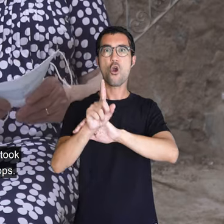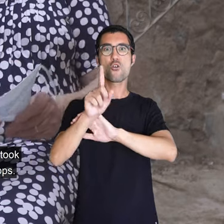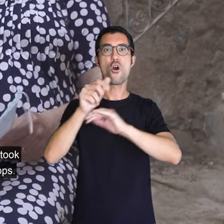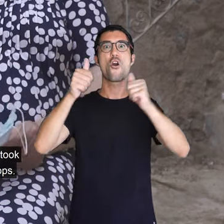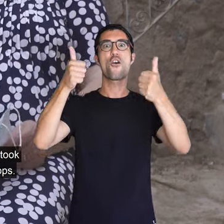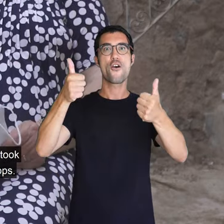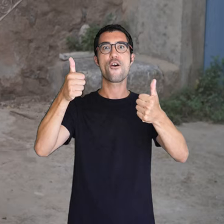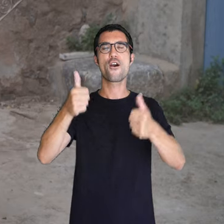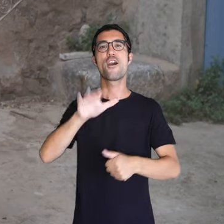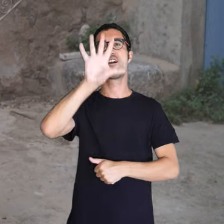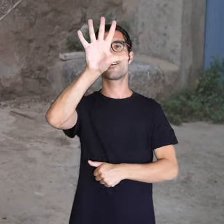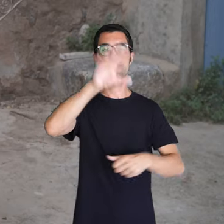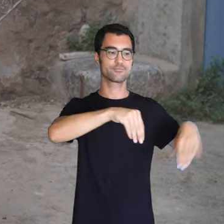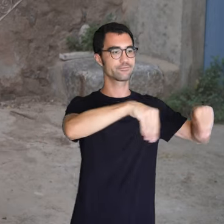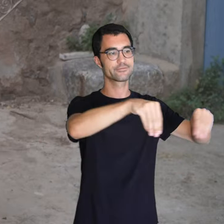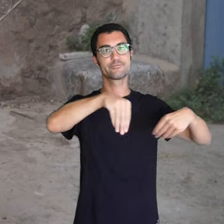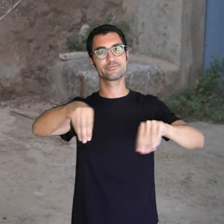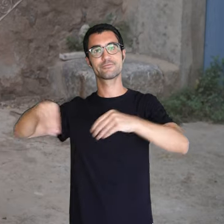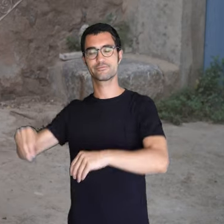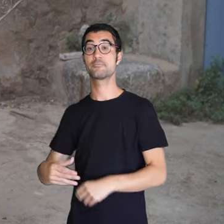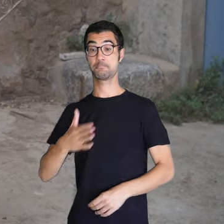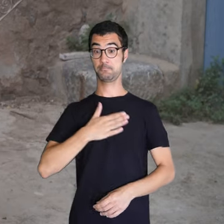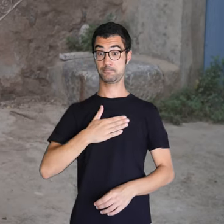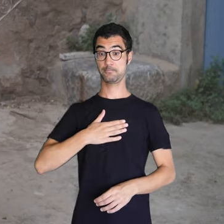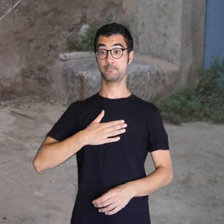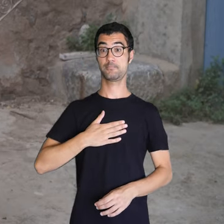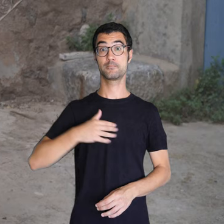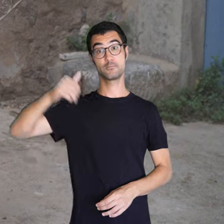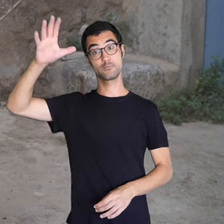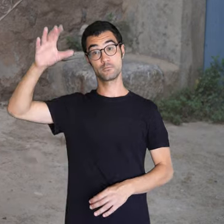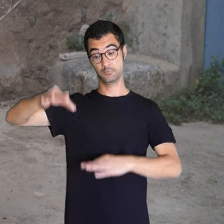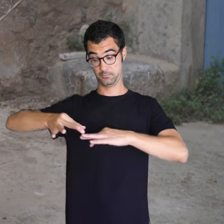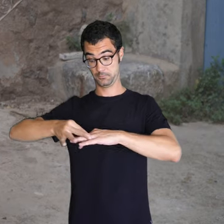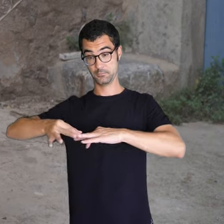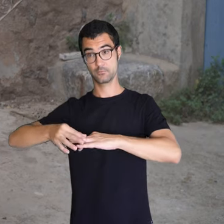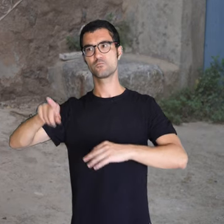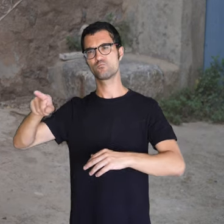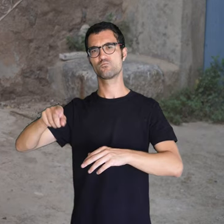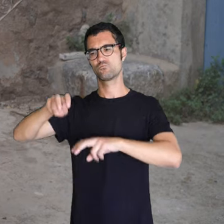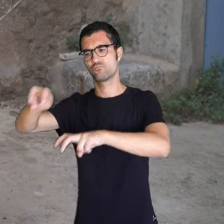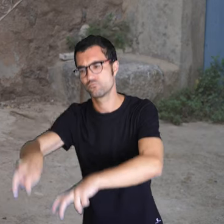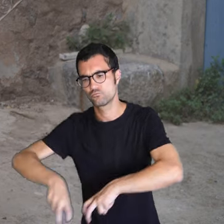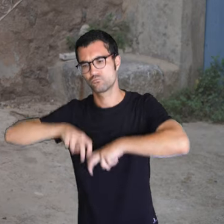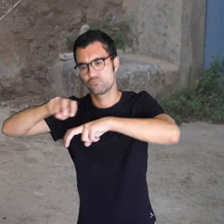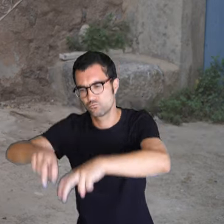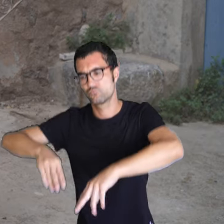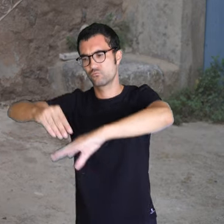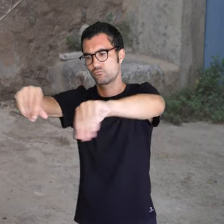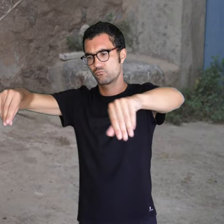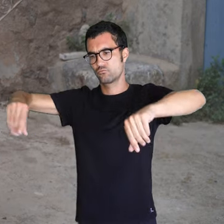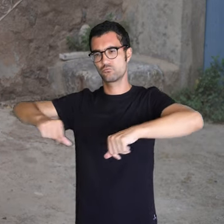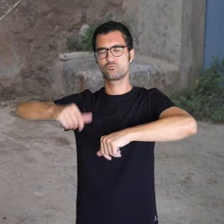van arribar dues cinc tenes. El meu amo era taxista. Bé, era pallès, tenien molta terra i tenen pallacia,